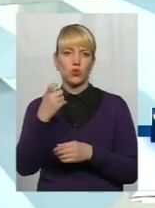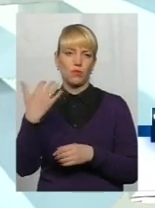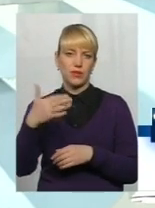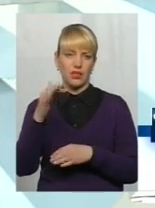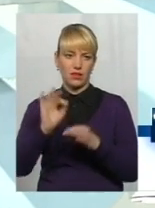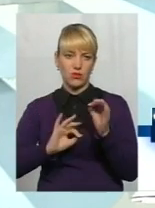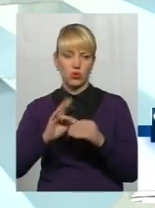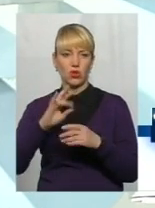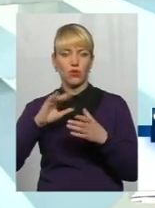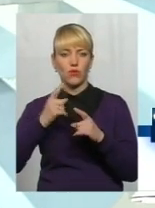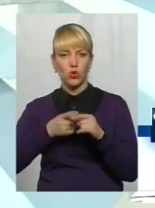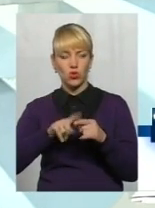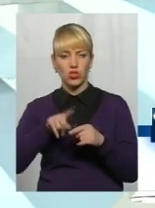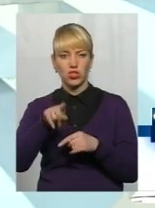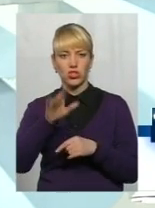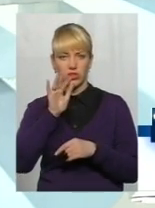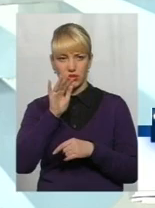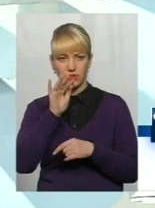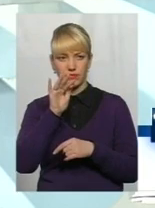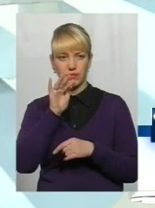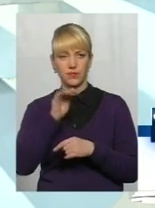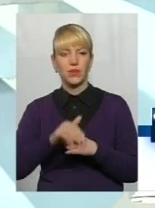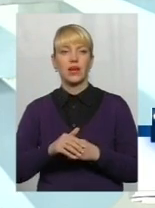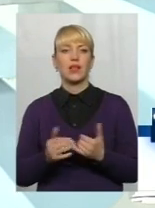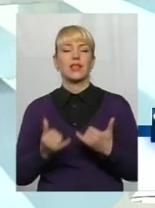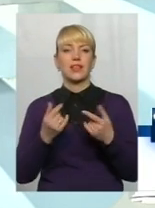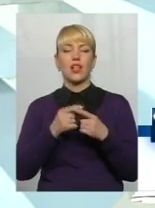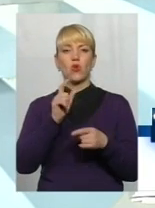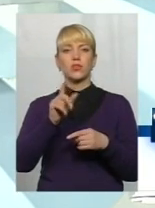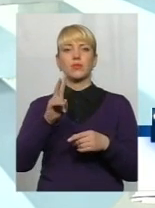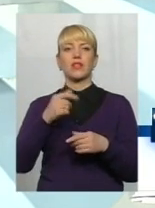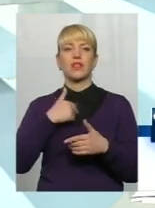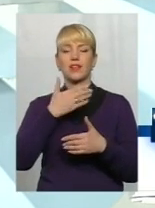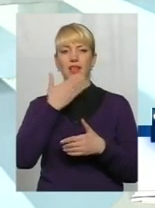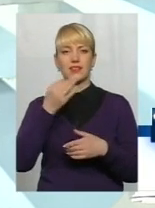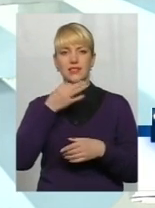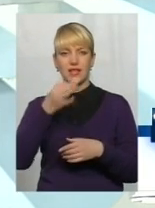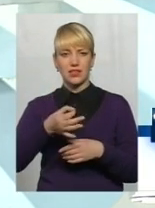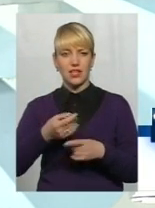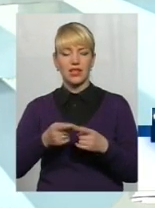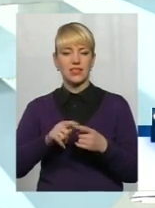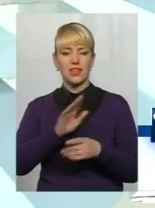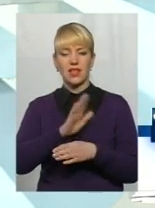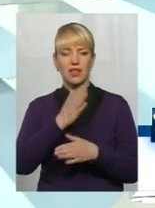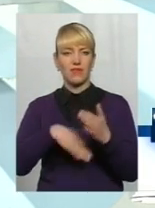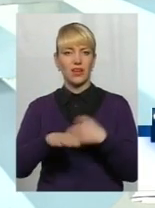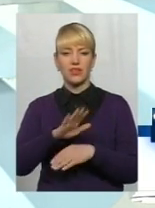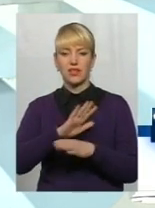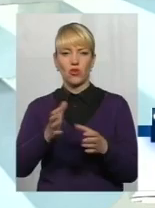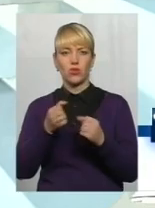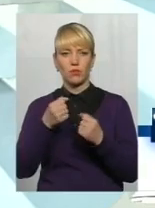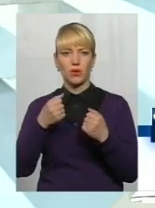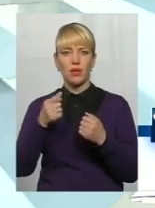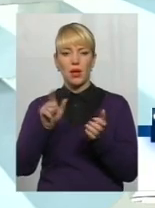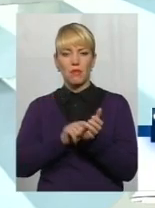Але в той же час для тих осіб, про яких я не сказала, тобто це не інваліди і не отримують пенсію по